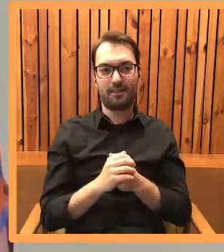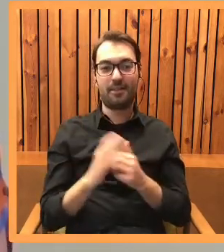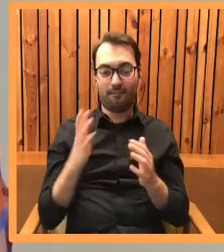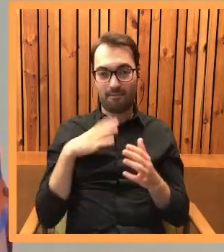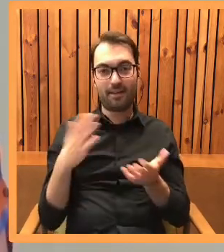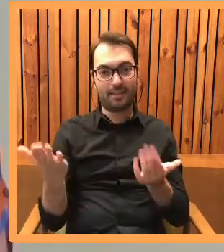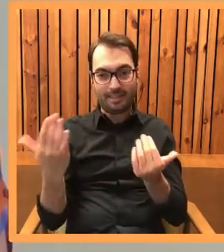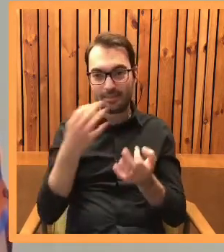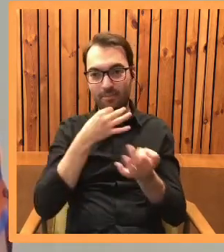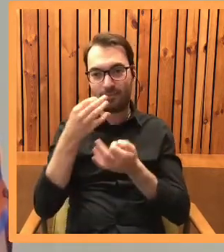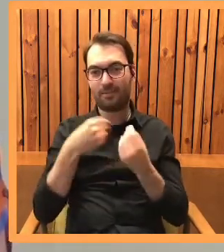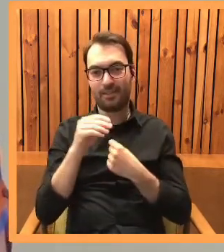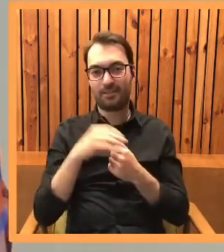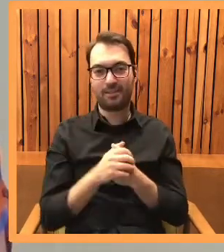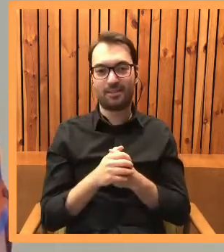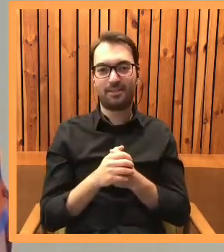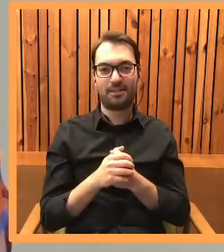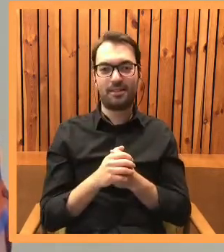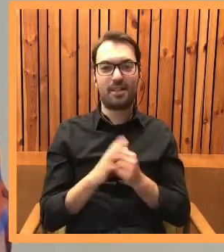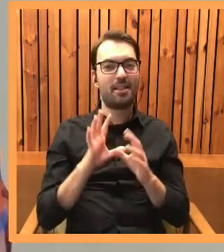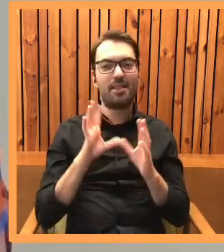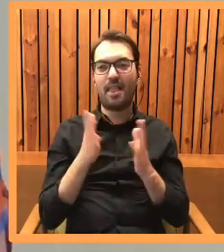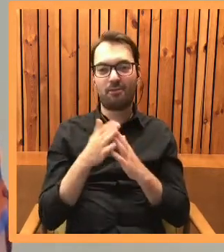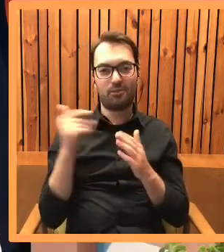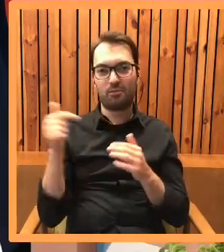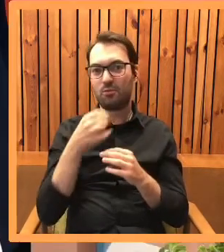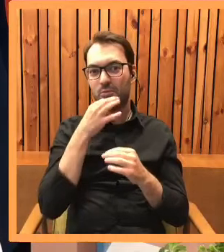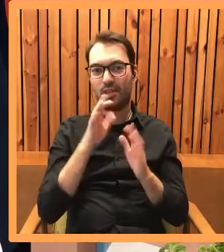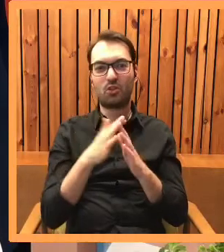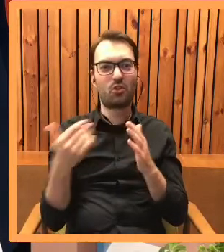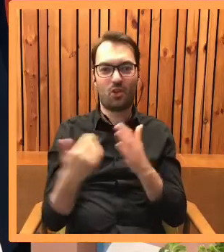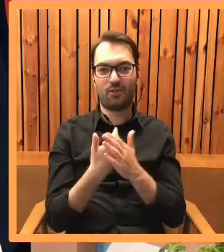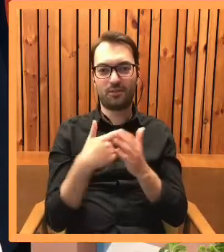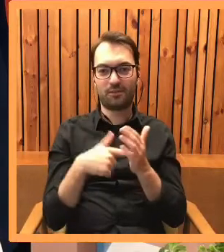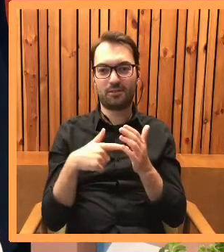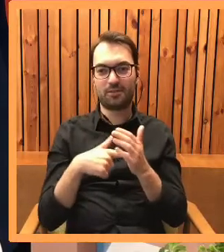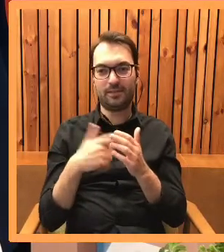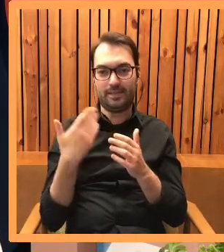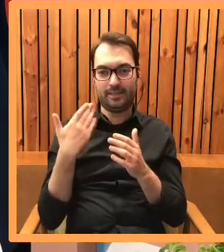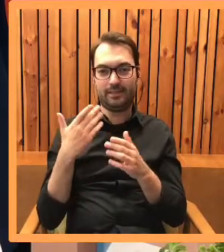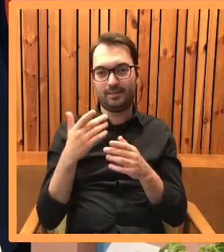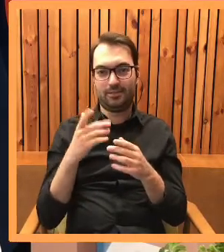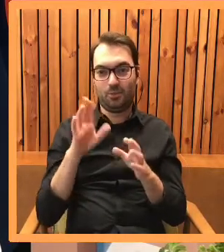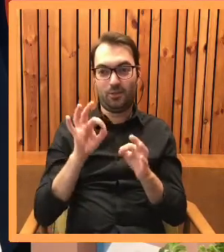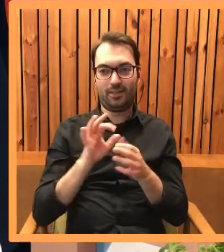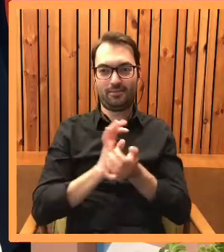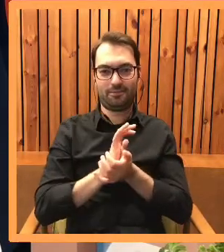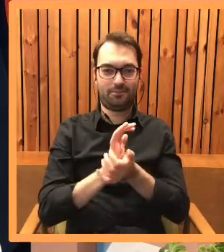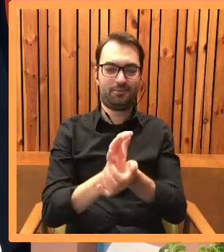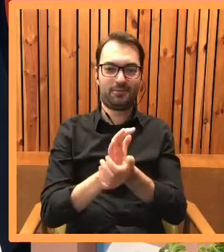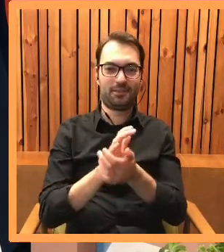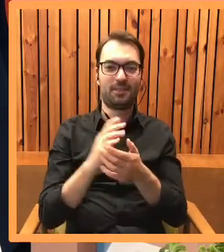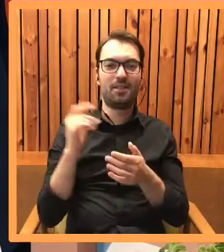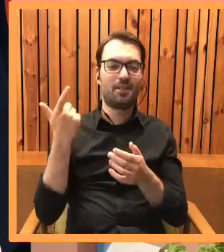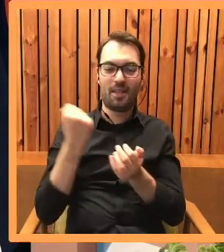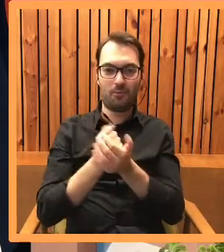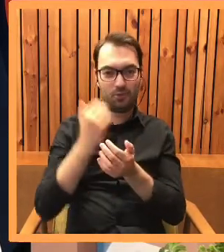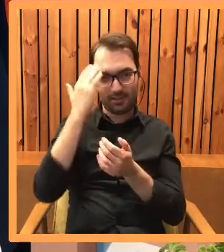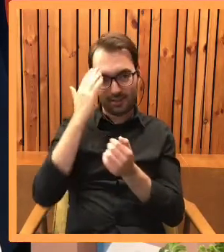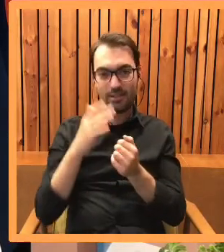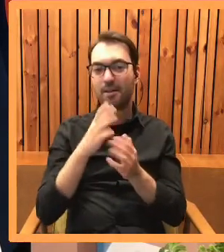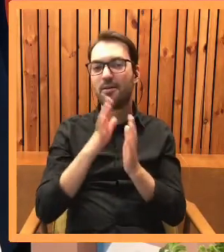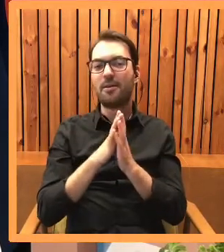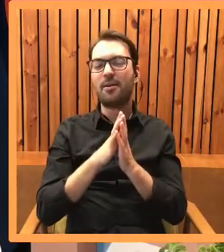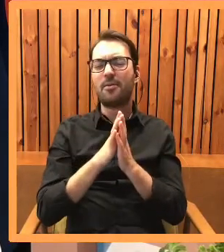zadawania kolejnych pytań. Nie wszystkie muszą być związane z nową książką, bo ta nowa książka dopiero tak naprawdę trafia w ręce czytelnika. Powiedz